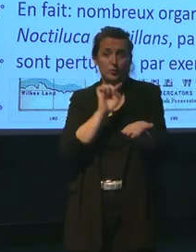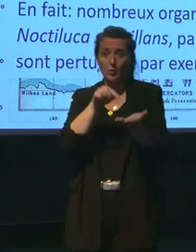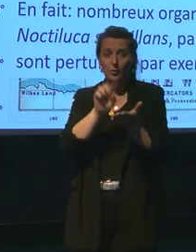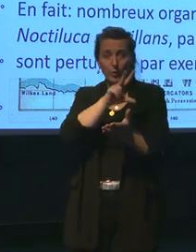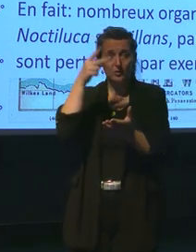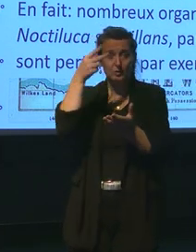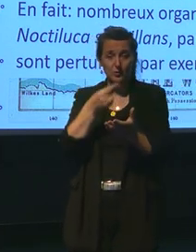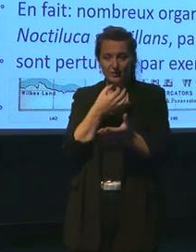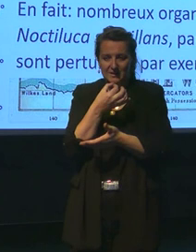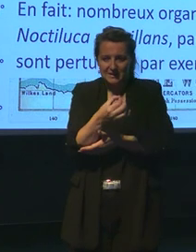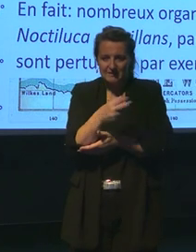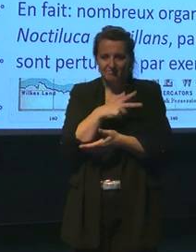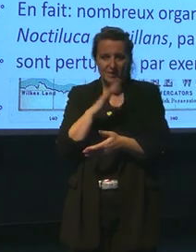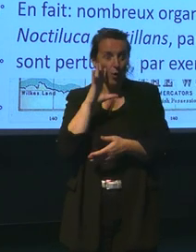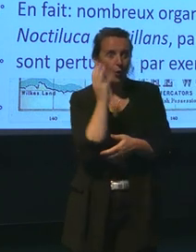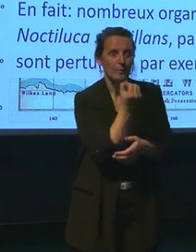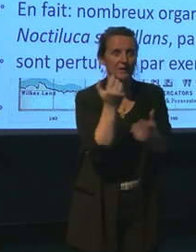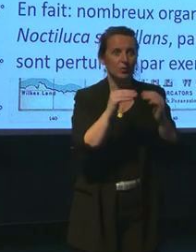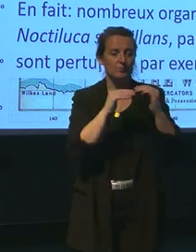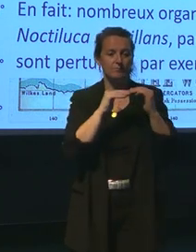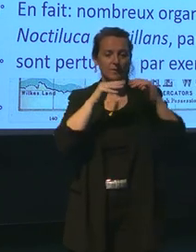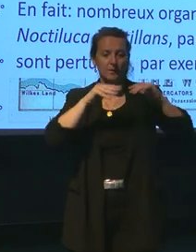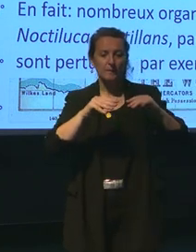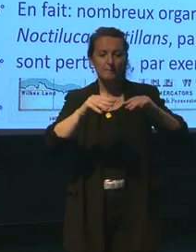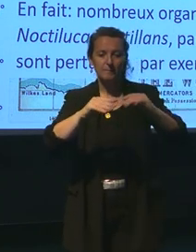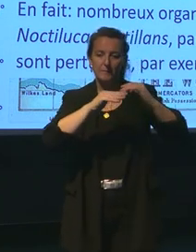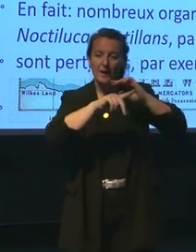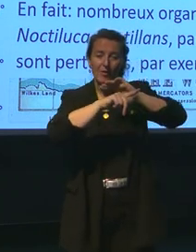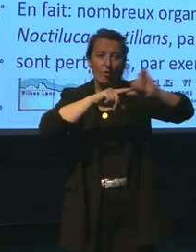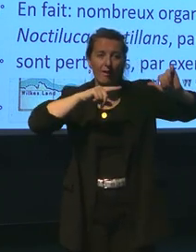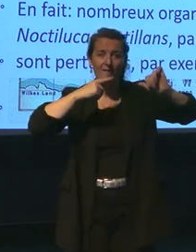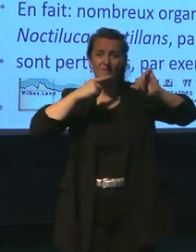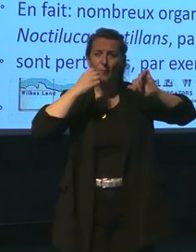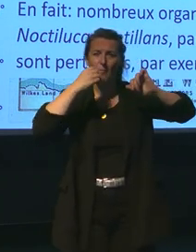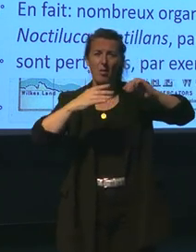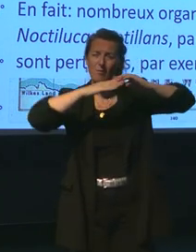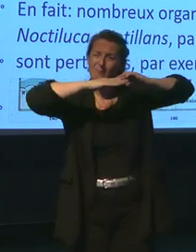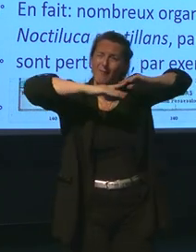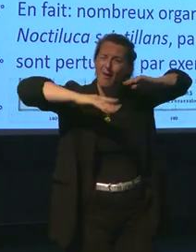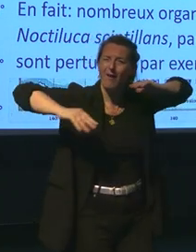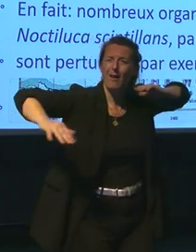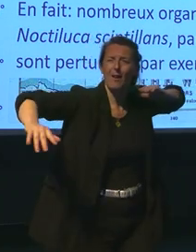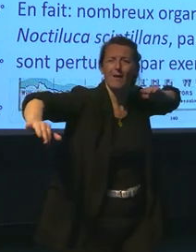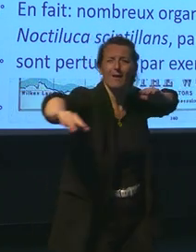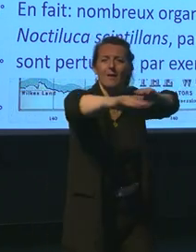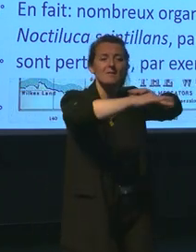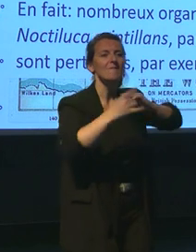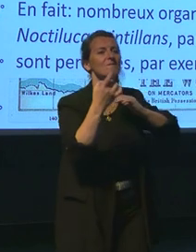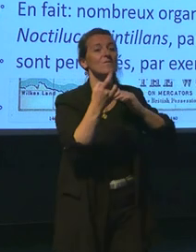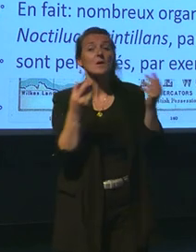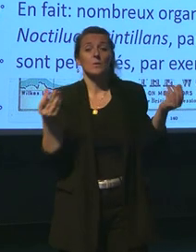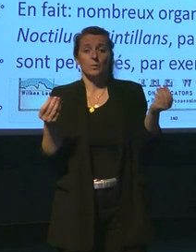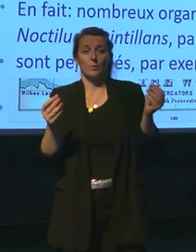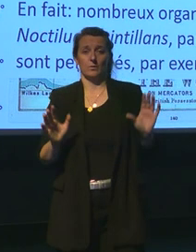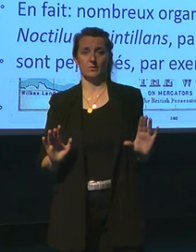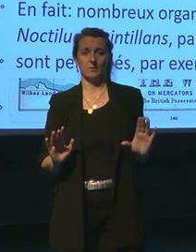une mer de lait, donc en tout cas des zones blanches de très rendes fondues. Alors, à quoi c'est dû ? Alors, ce n'est pas du